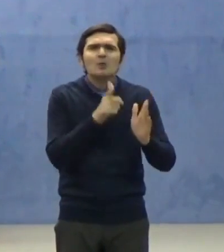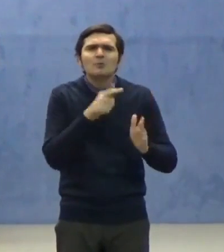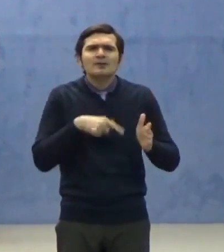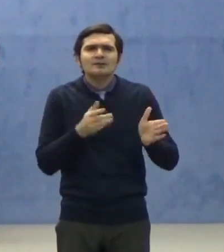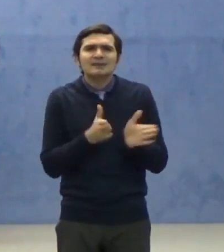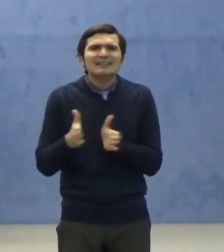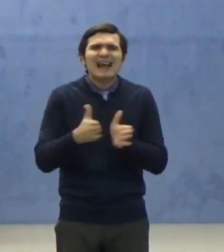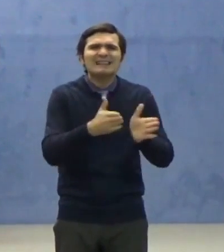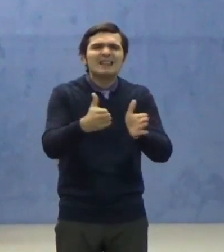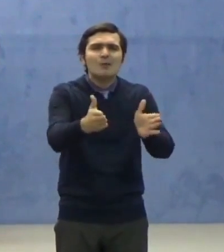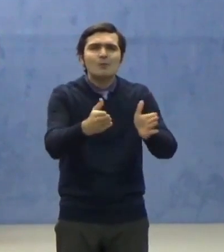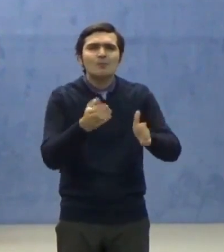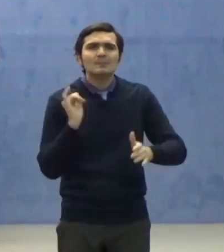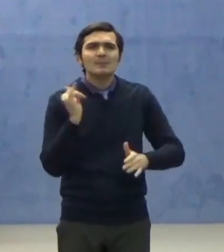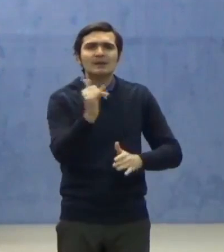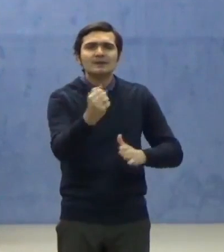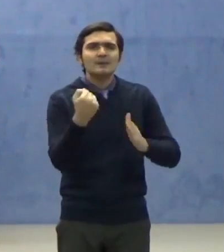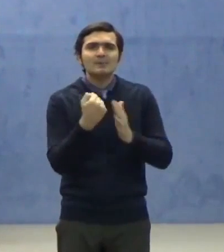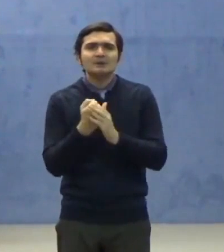destinație.